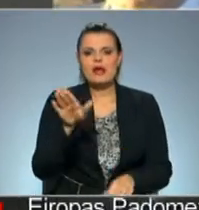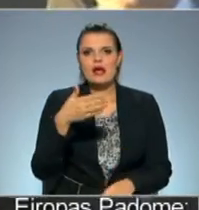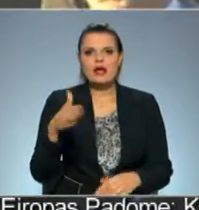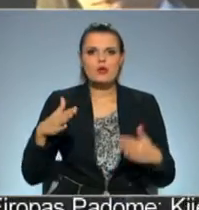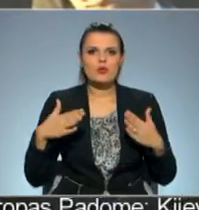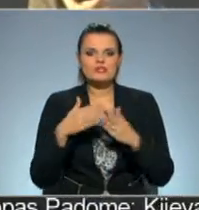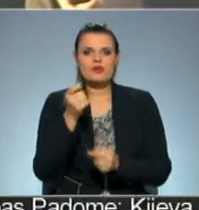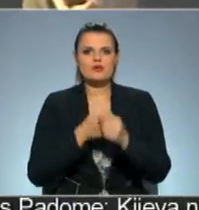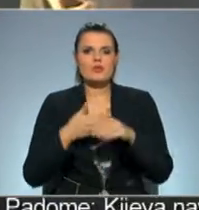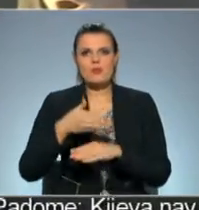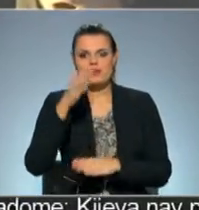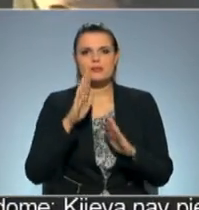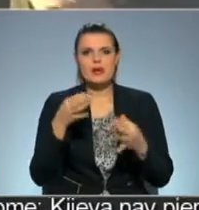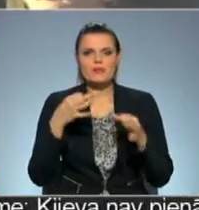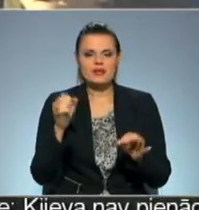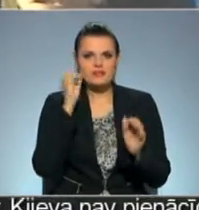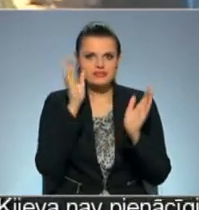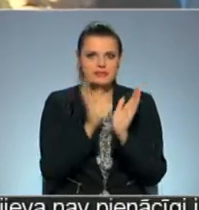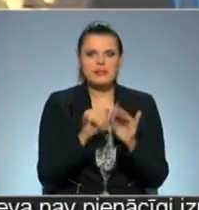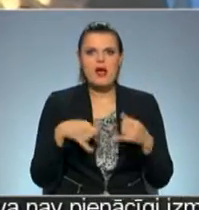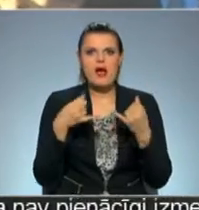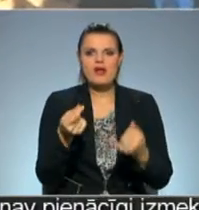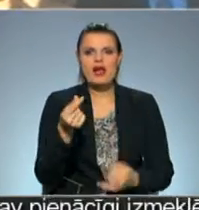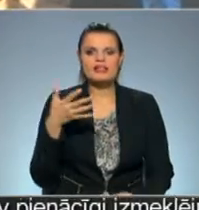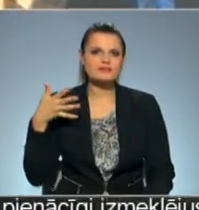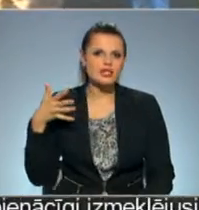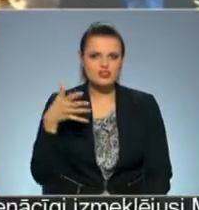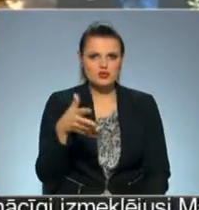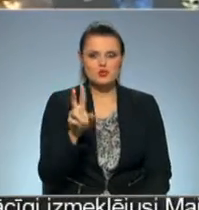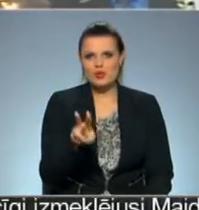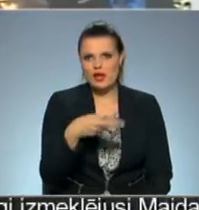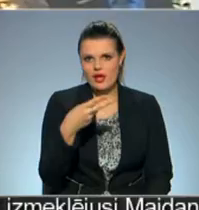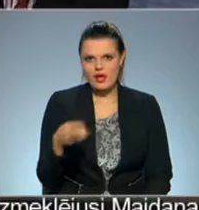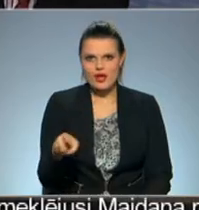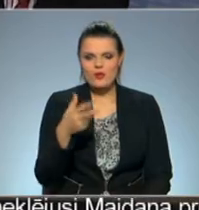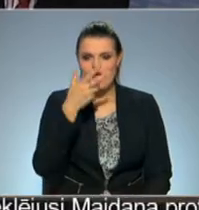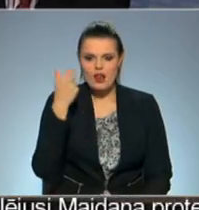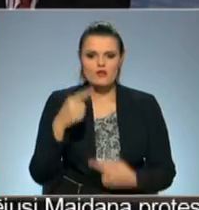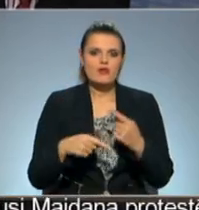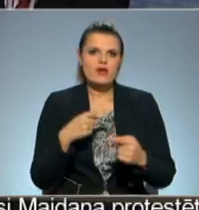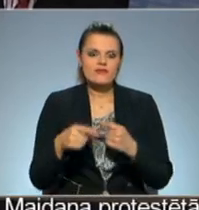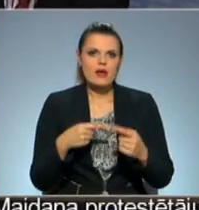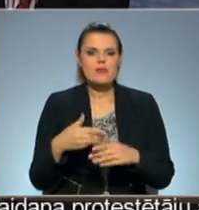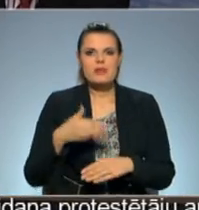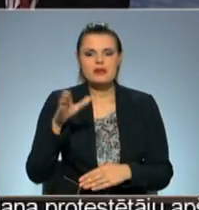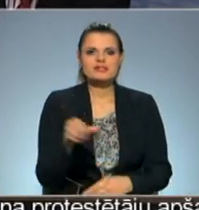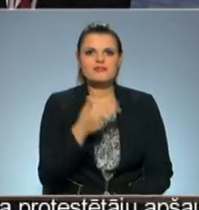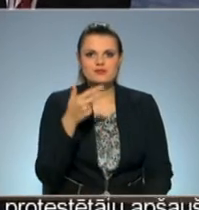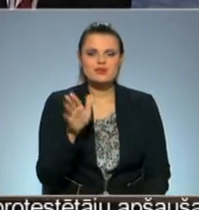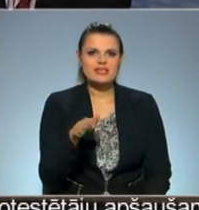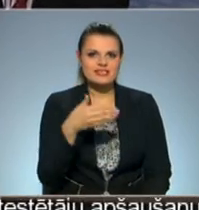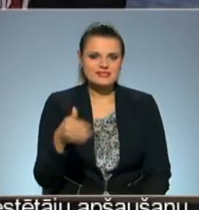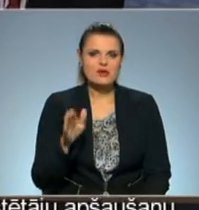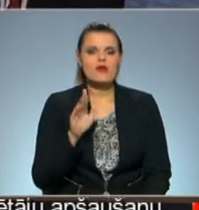vinīgai pacelšanai pie brīvības pieminekļi atvēlēt gan rīz 5 tūkstoši eiro. Lietuvā vienmēr pacel visus trīs karogus,